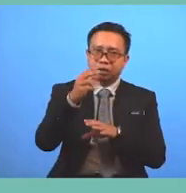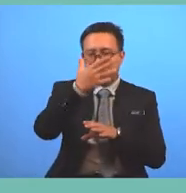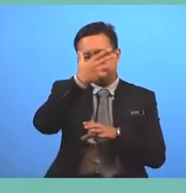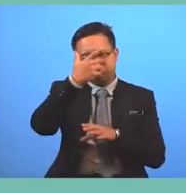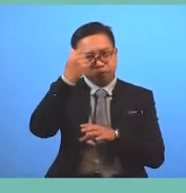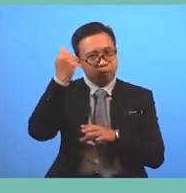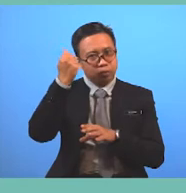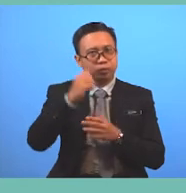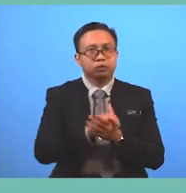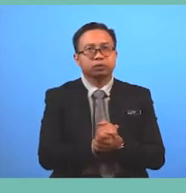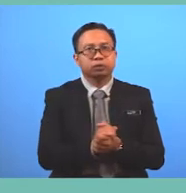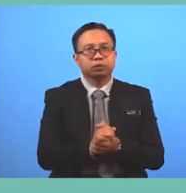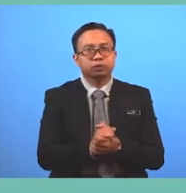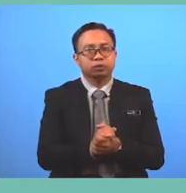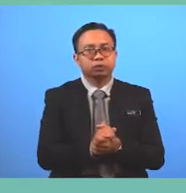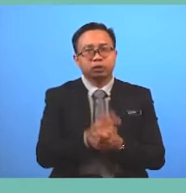Spectacular